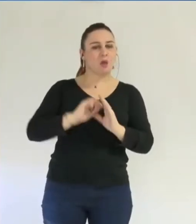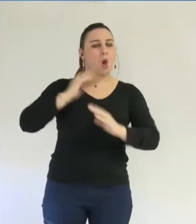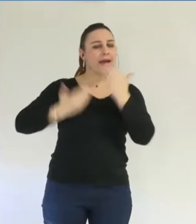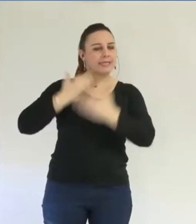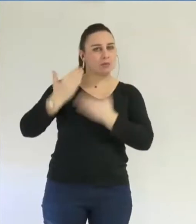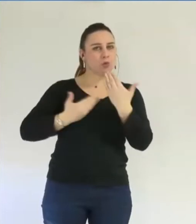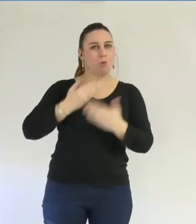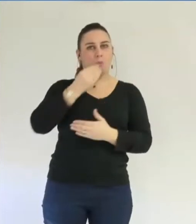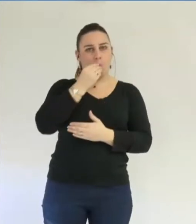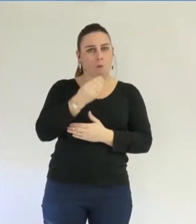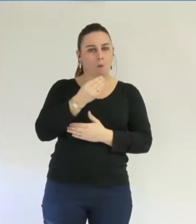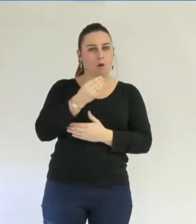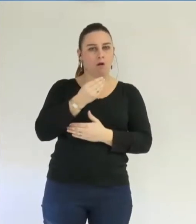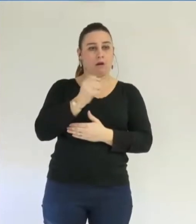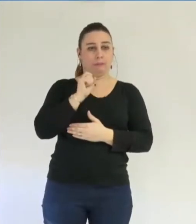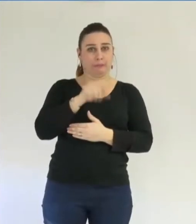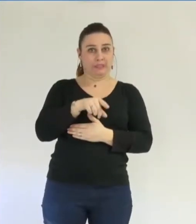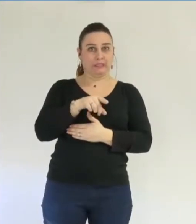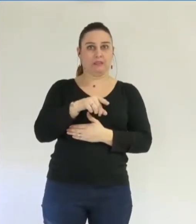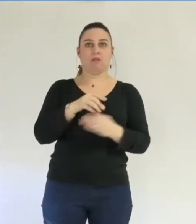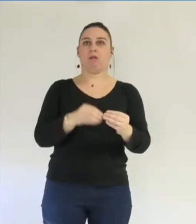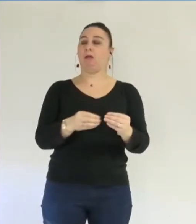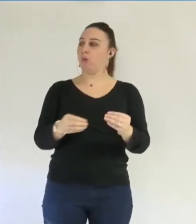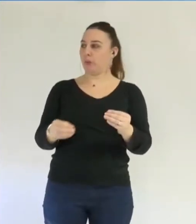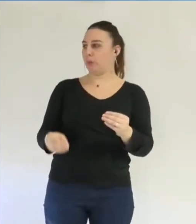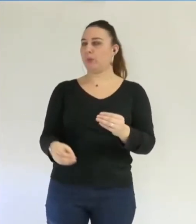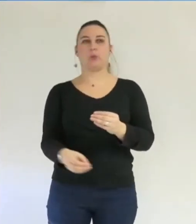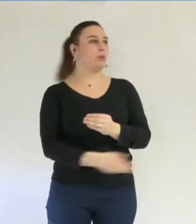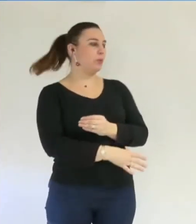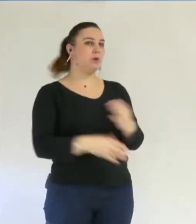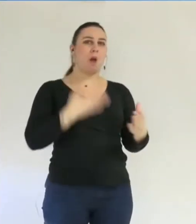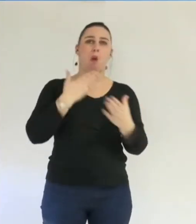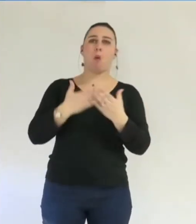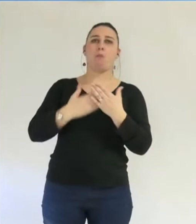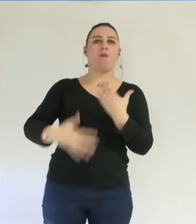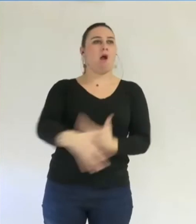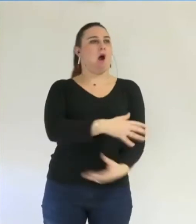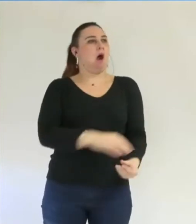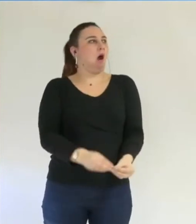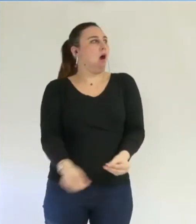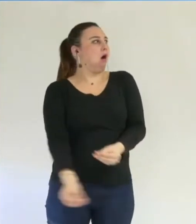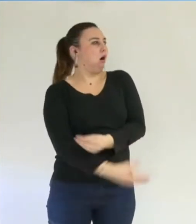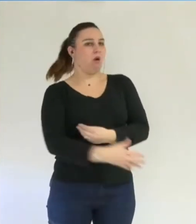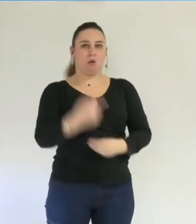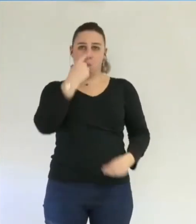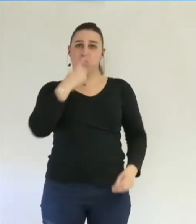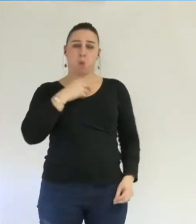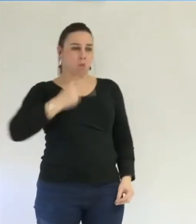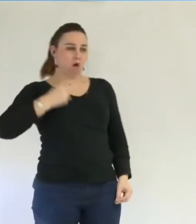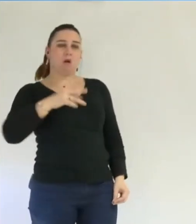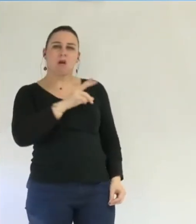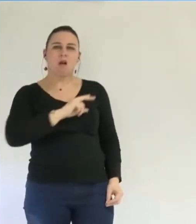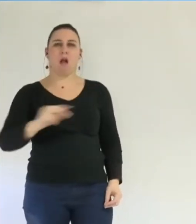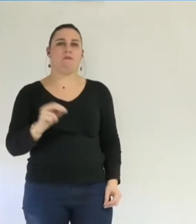Et cette tentative de dissimulation de preuves me semble extrêmement grave. Et je voudrais savoir